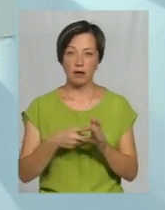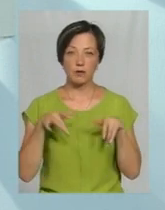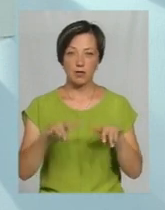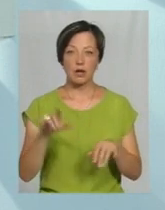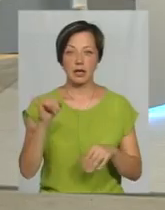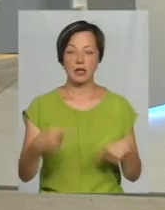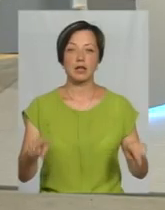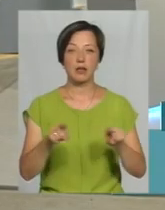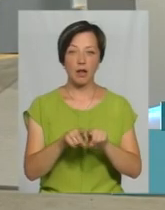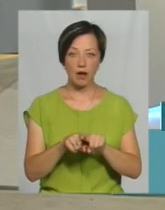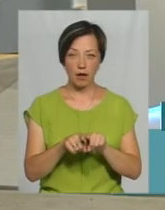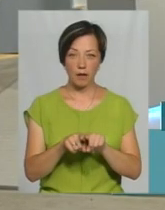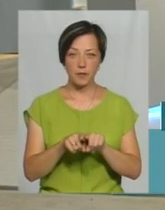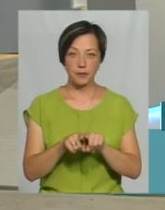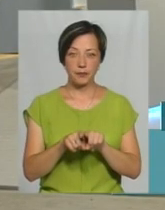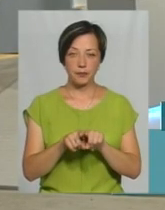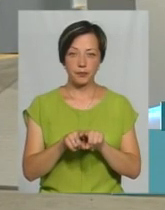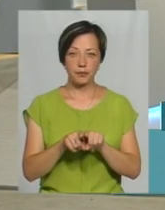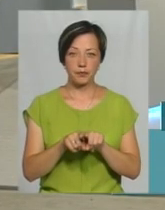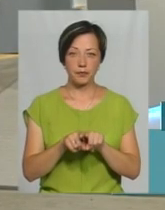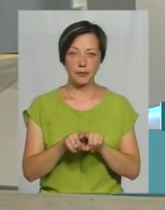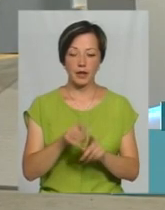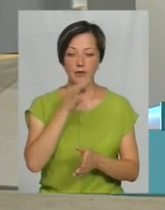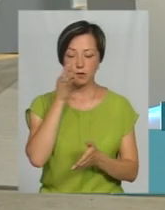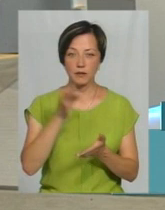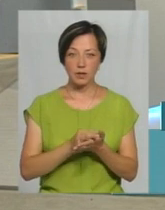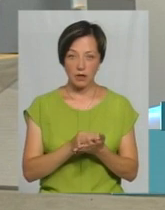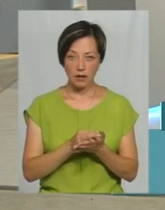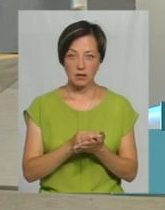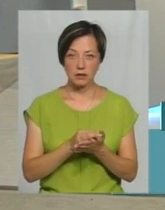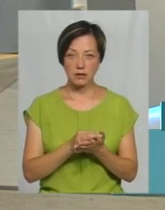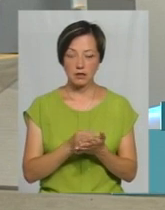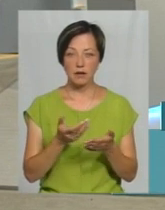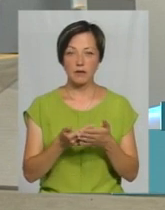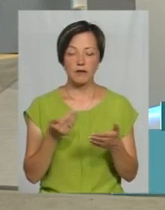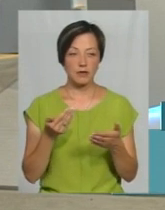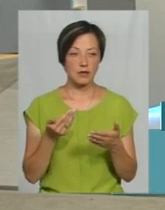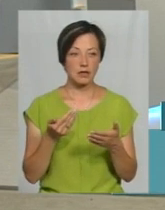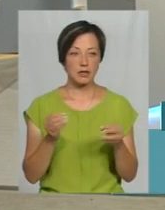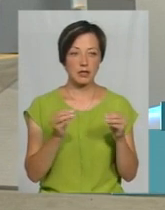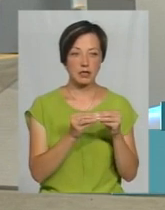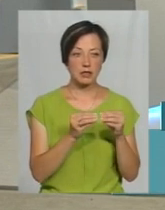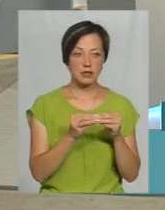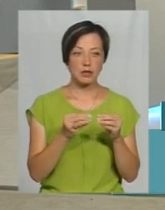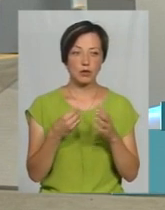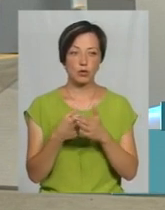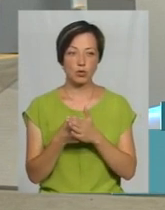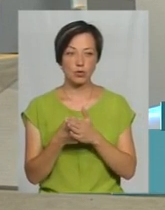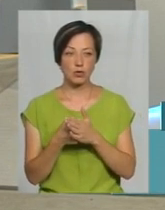така, скажімо так, відповідальність йде від 10 до 7